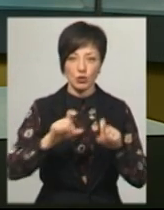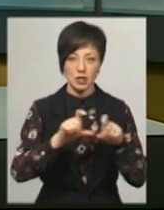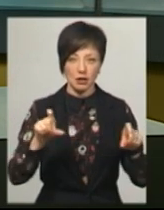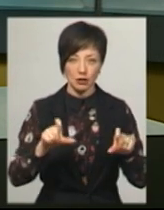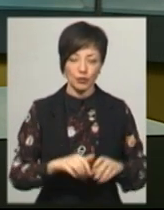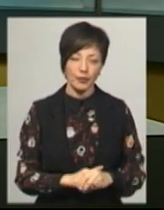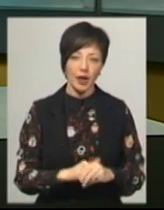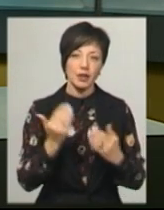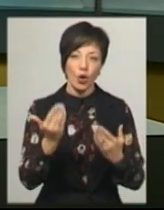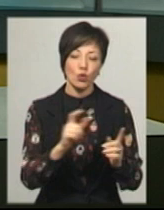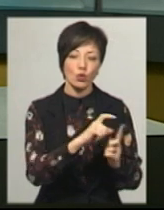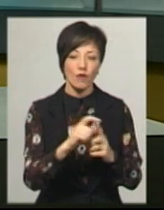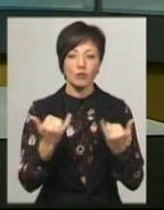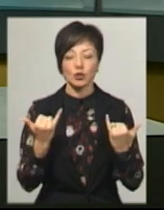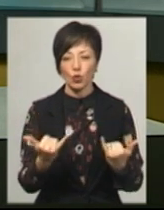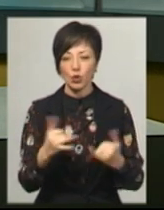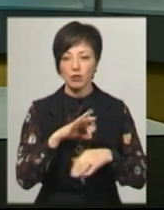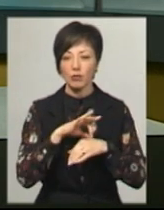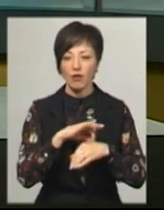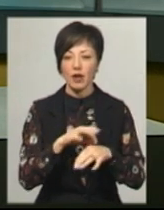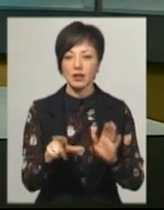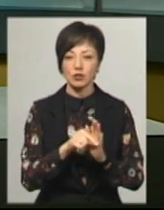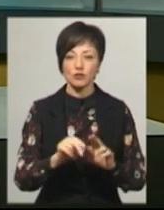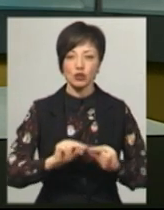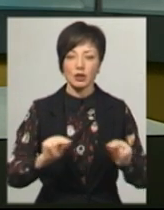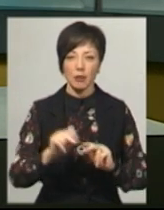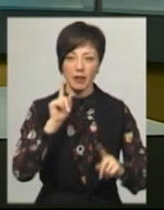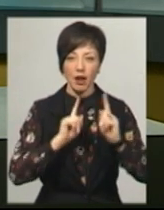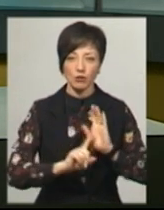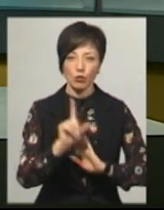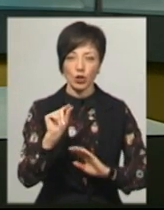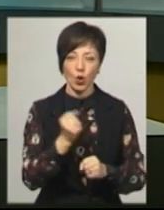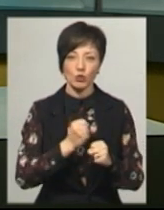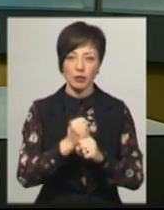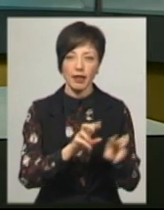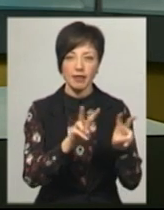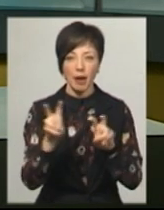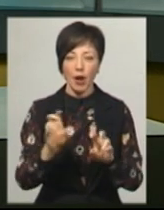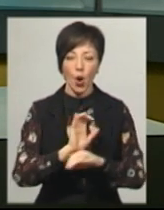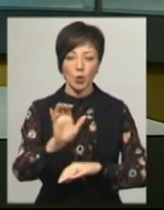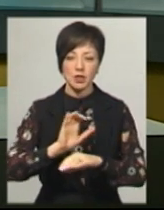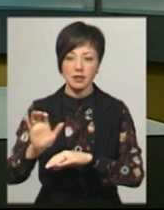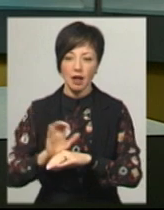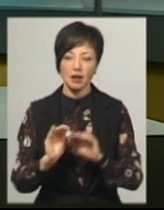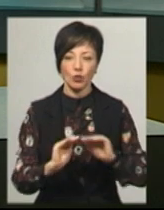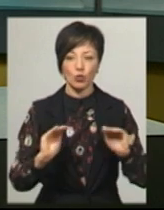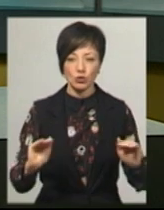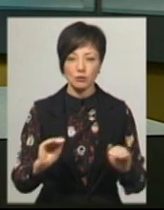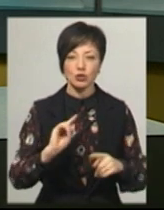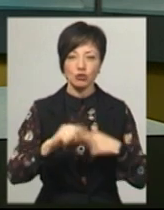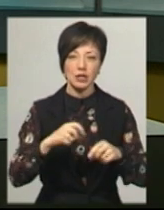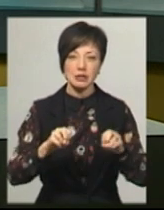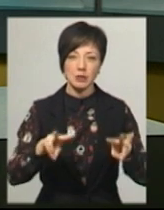Яківчук. За його словами, сьогодні провели з вчителями на раду, аби ті з понеділка розробили теми та розіслали їх учням через